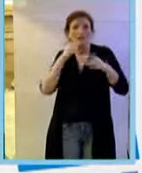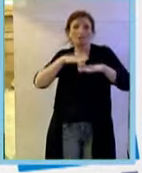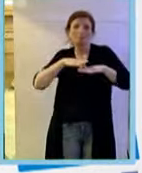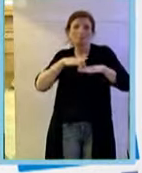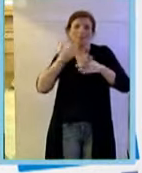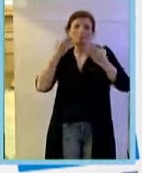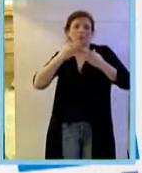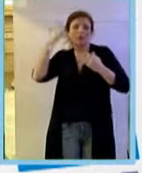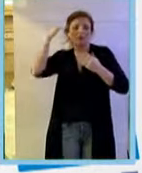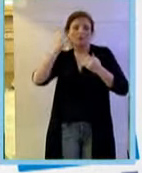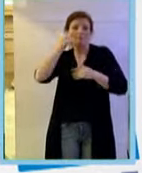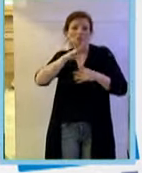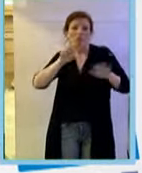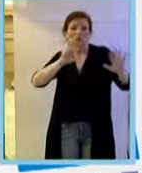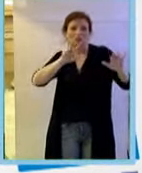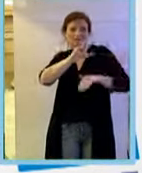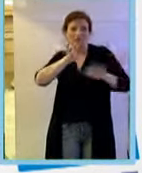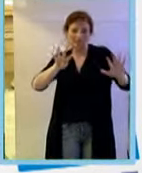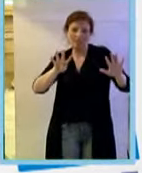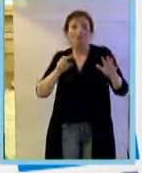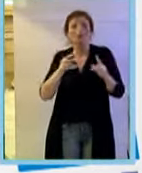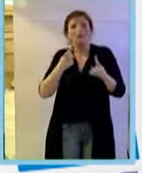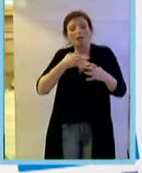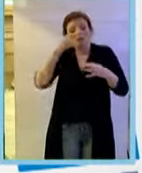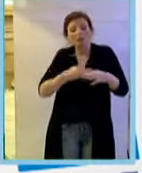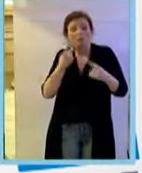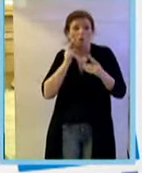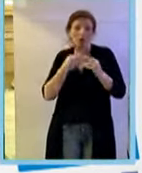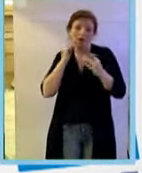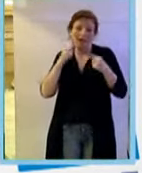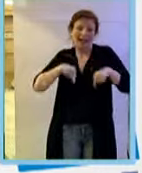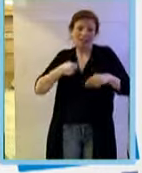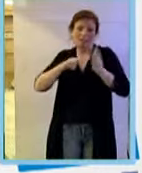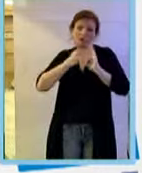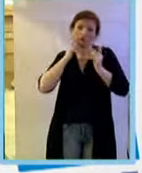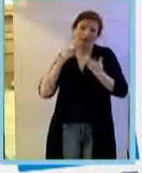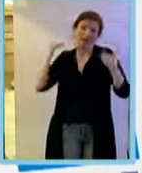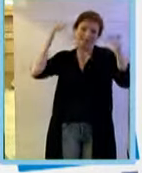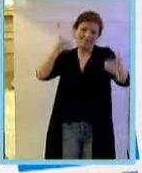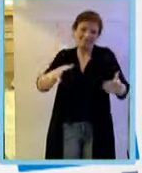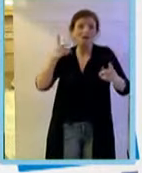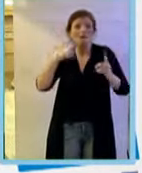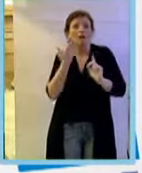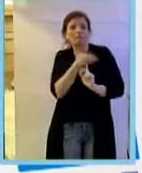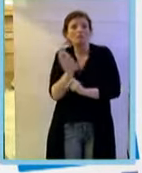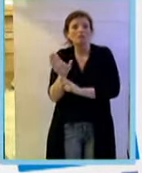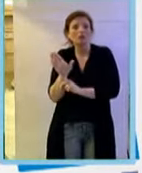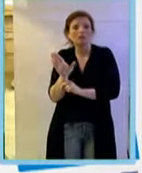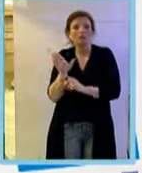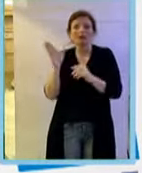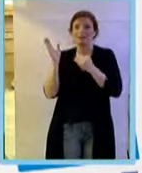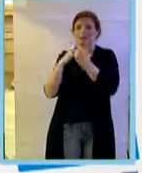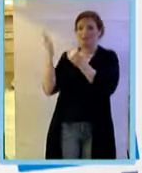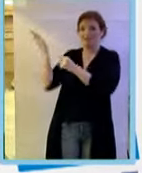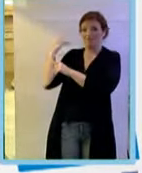1939, ma sicuramente sono molto più sofisticati in termini di tecnologia. dimostrano che a sinistra